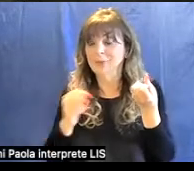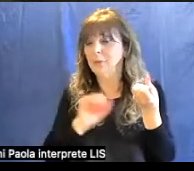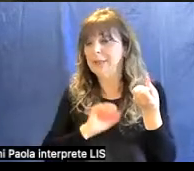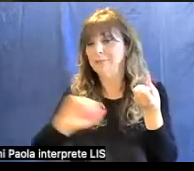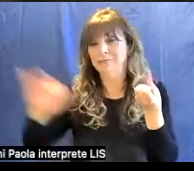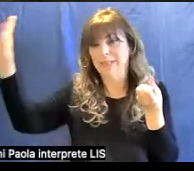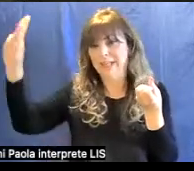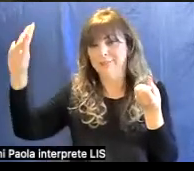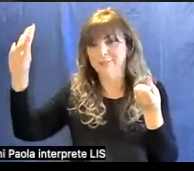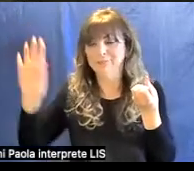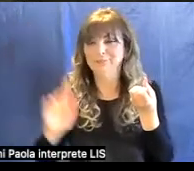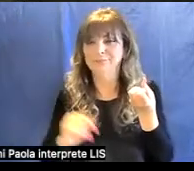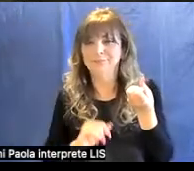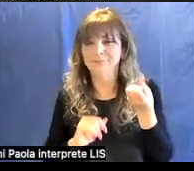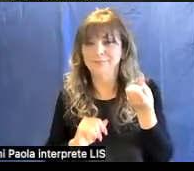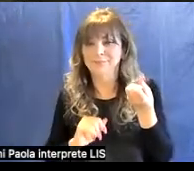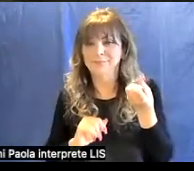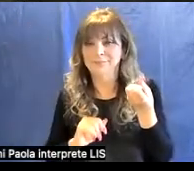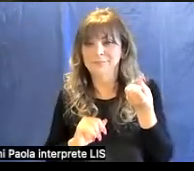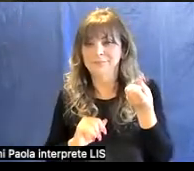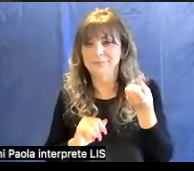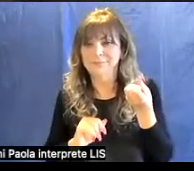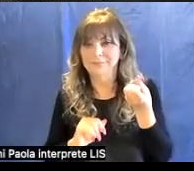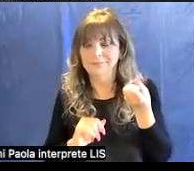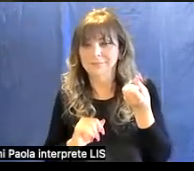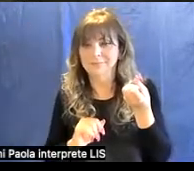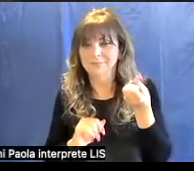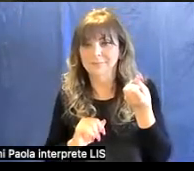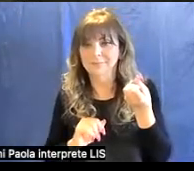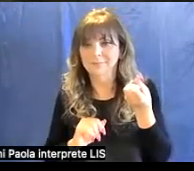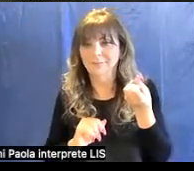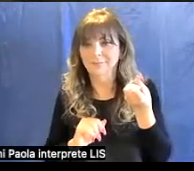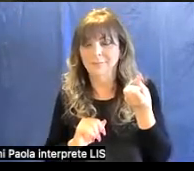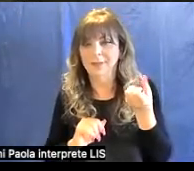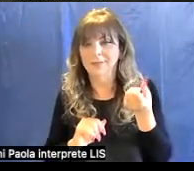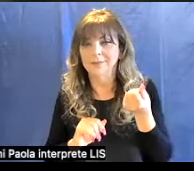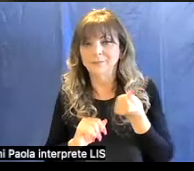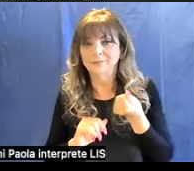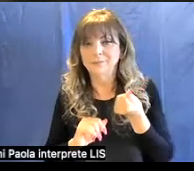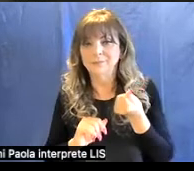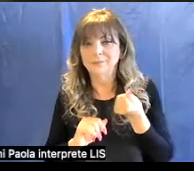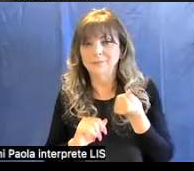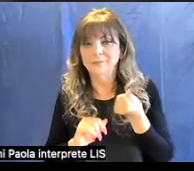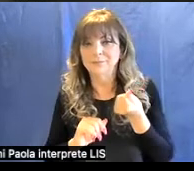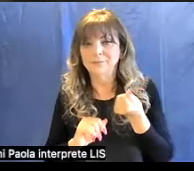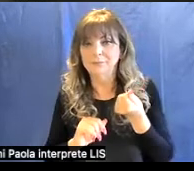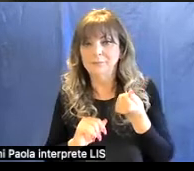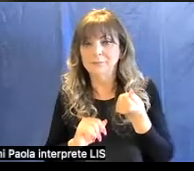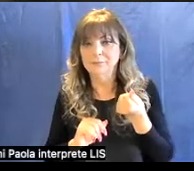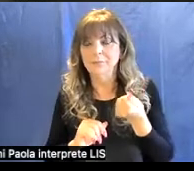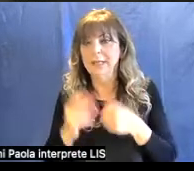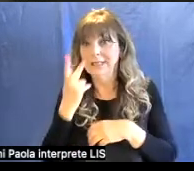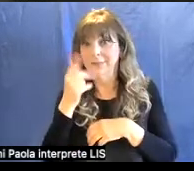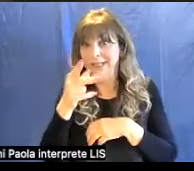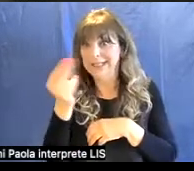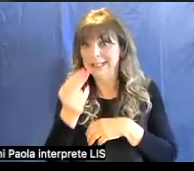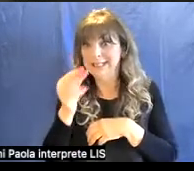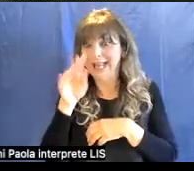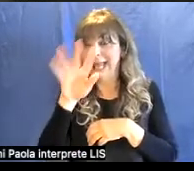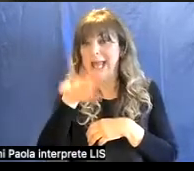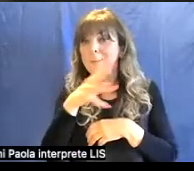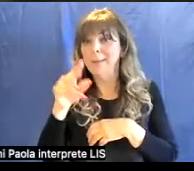dal detector, rivelate dal rivelatore. Come si vede da questo schema,